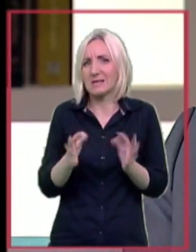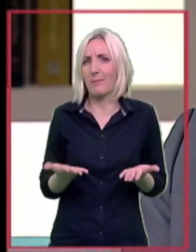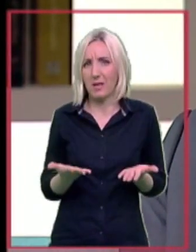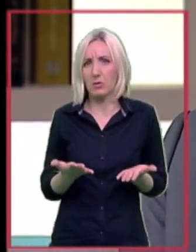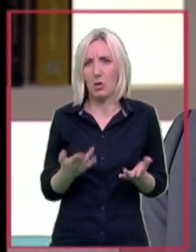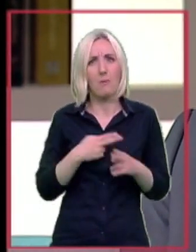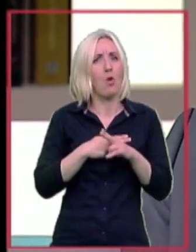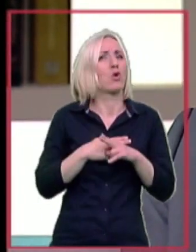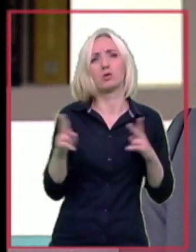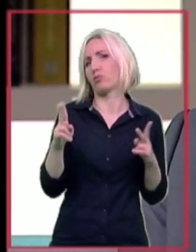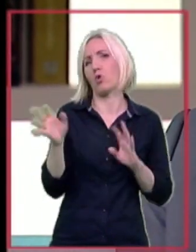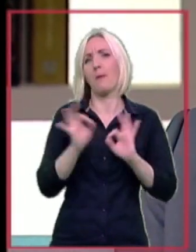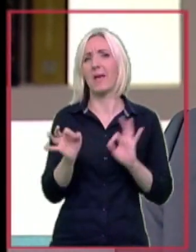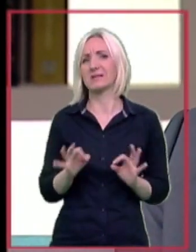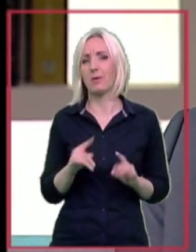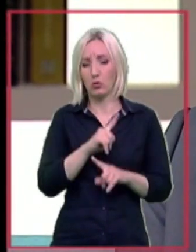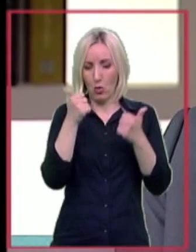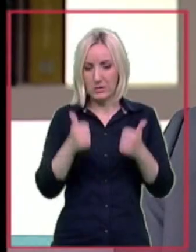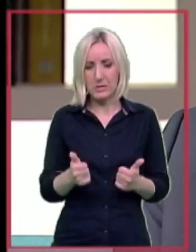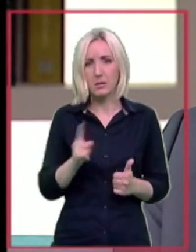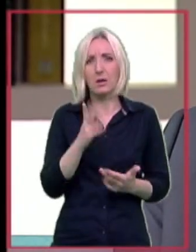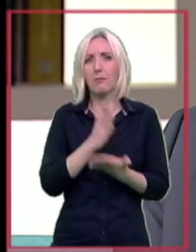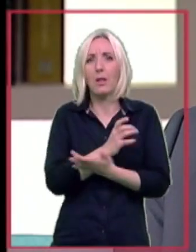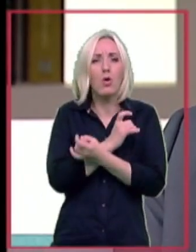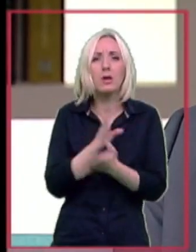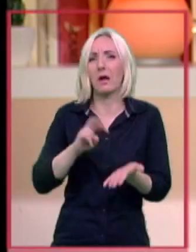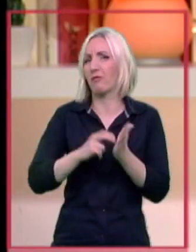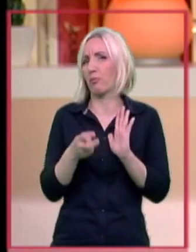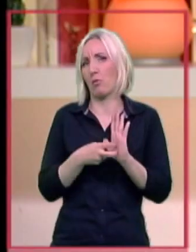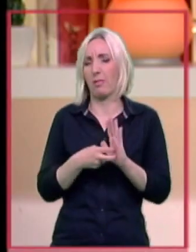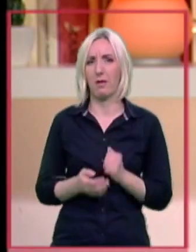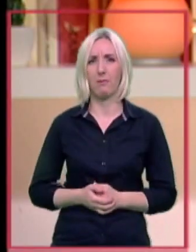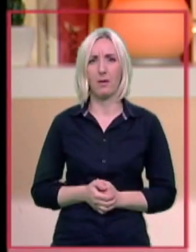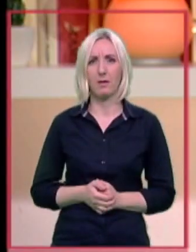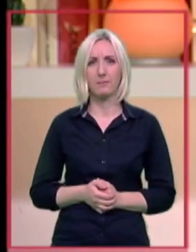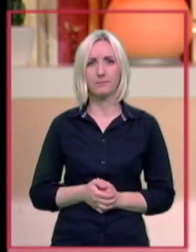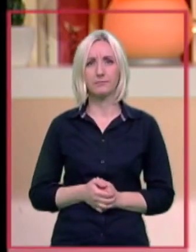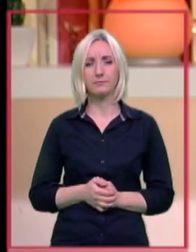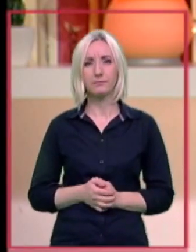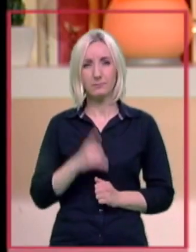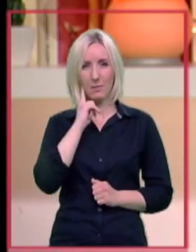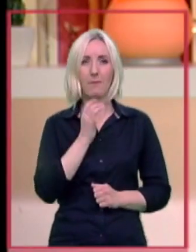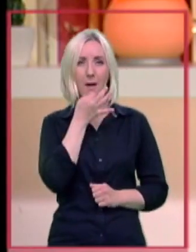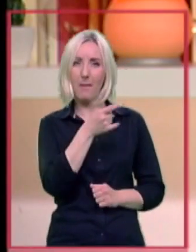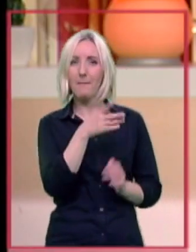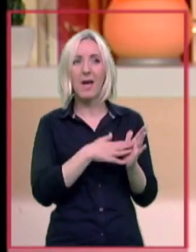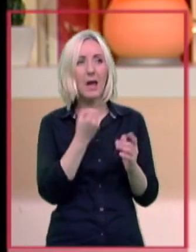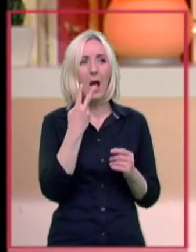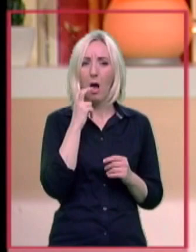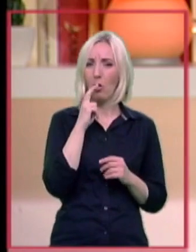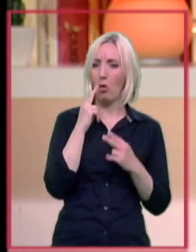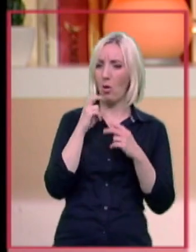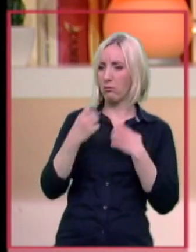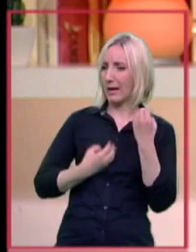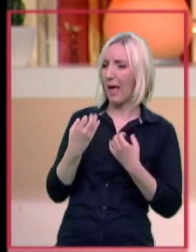Bezbedne, absolutno. Mi da sad stvarno nisam imali nikakvih problema. Marija, kako reaguje okolina kada vidi